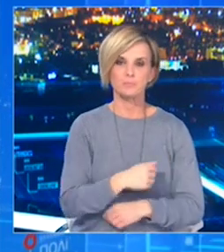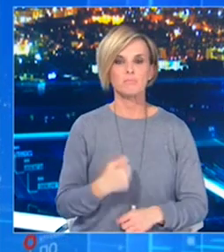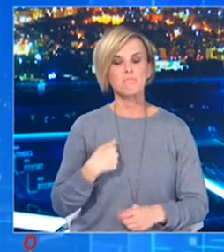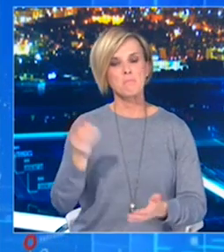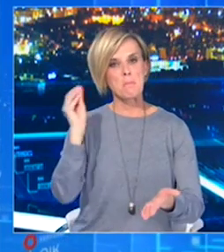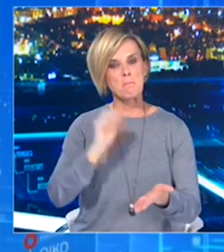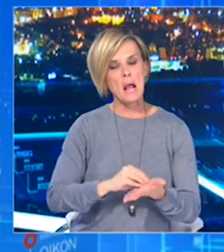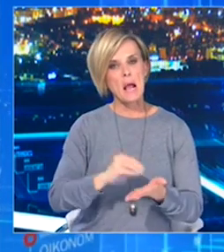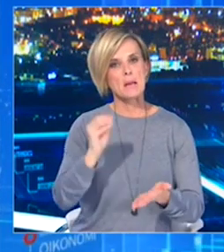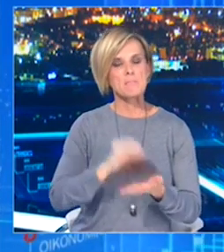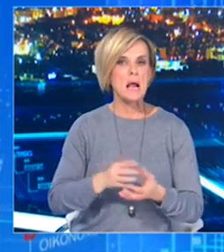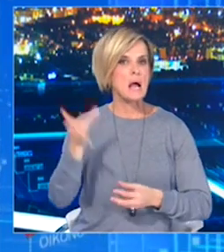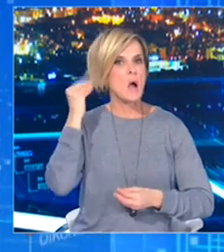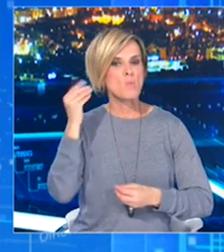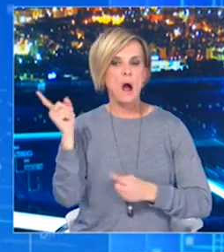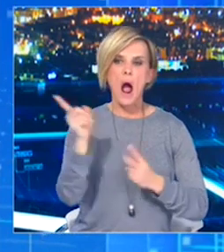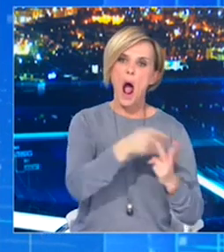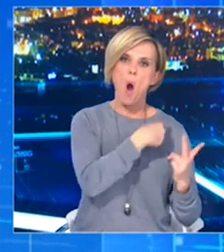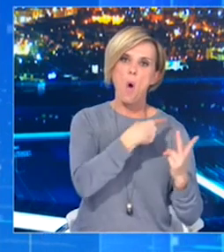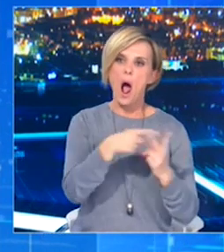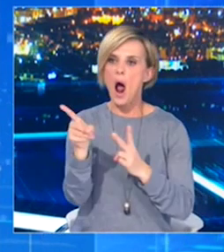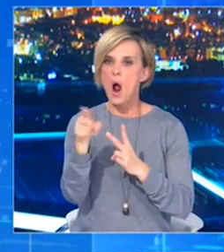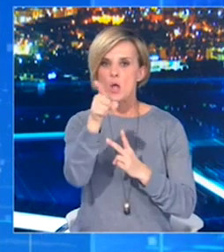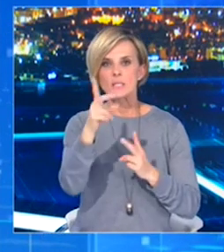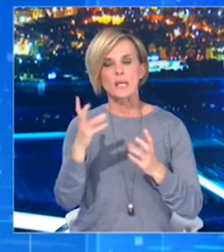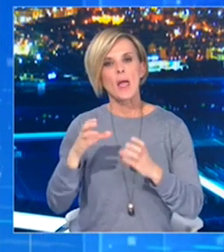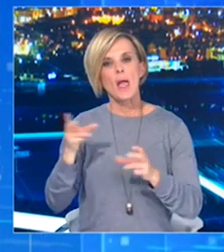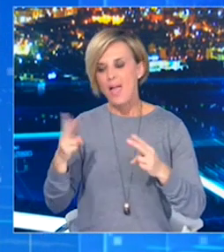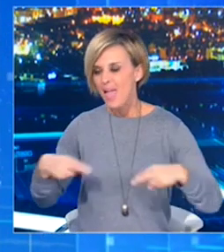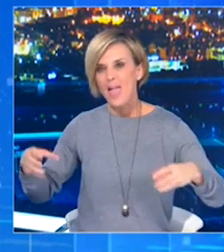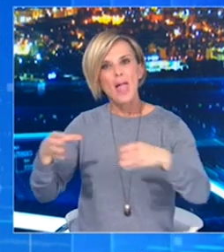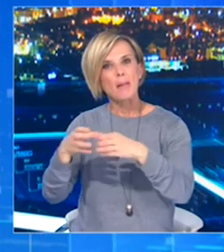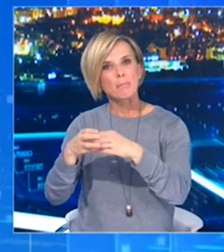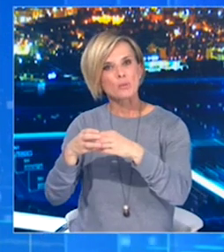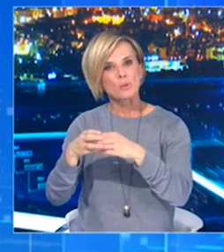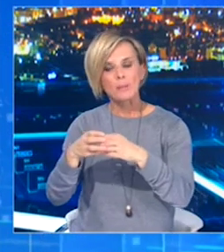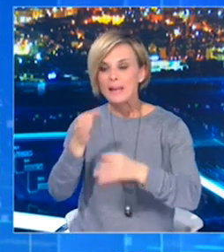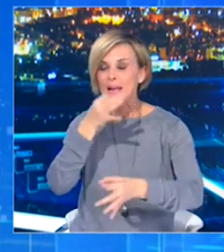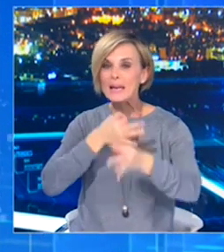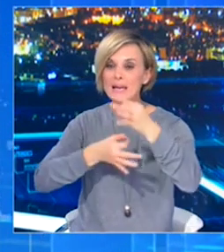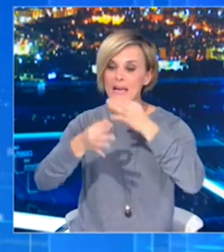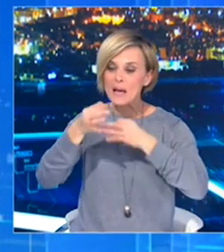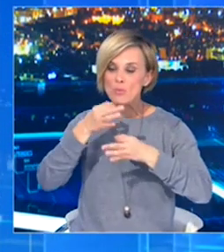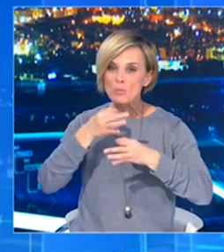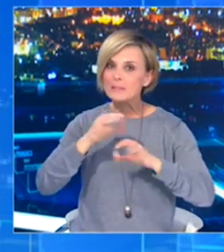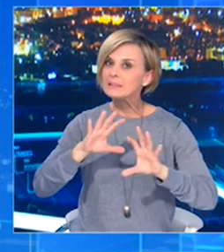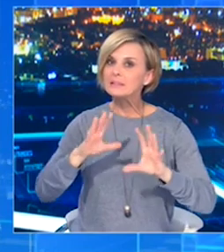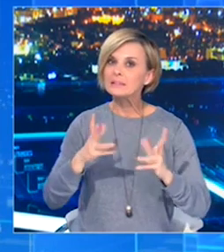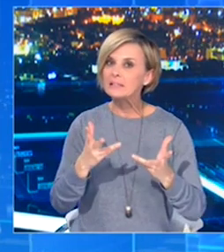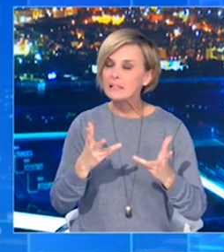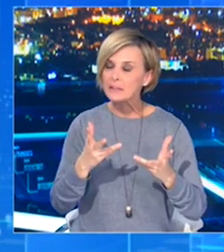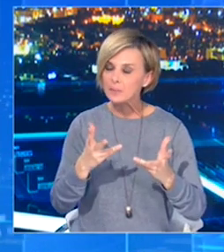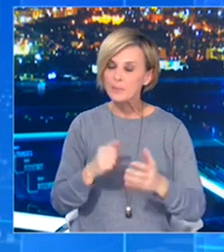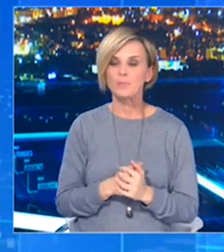μια φορά ακούγονται διαφορετικές απόψεις για τις εισηγήσεις της Επιτροπής Εμπειρογνωμών, μπορείτε να μας αποσαφηνήσετε αν υπήρξε εισήγηση και ποια ήταν